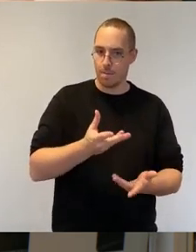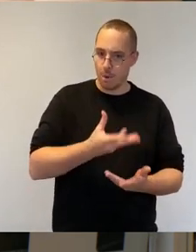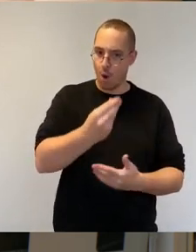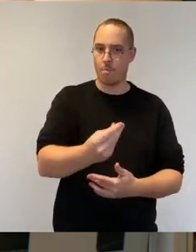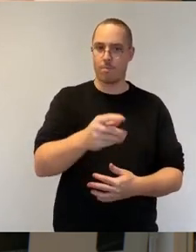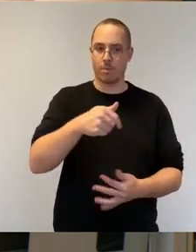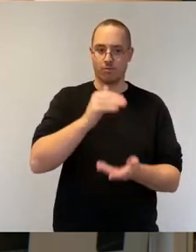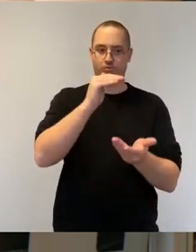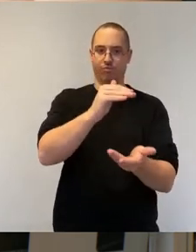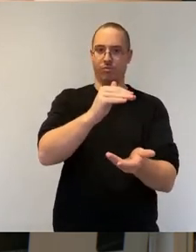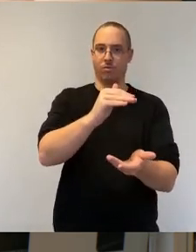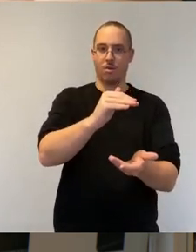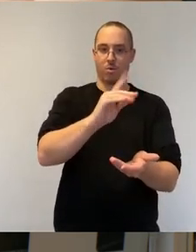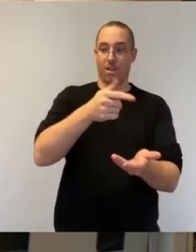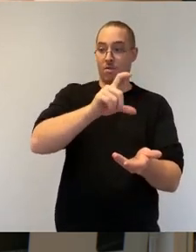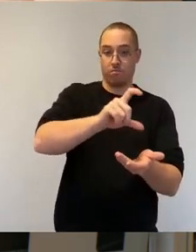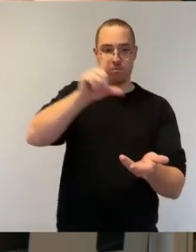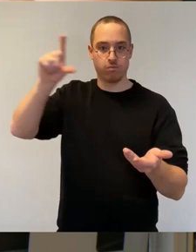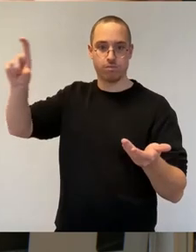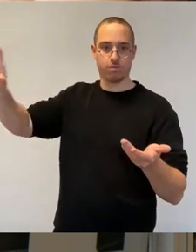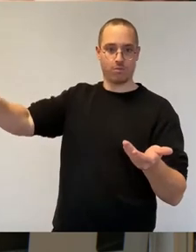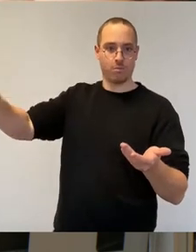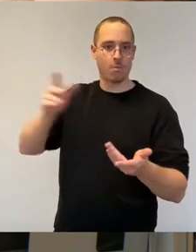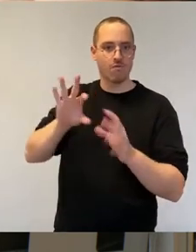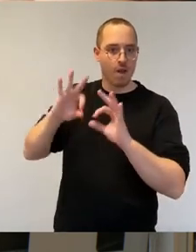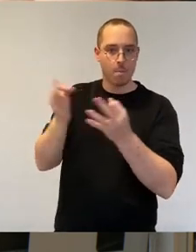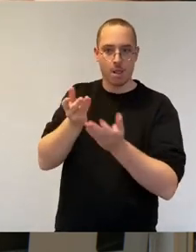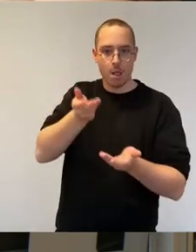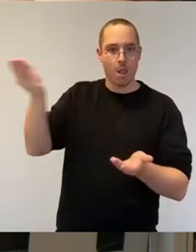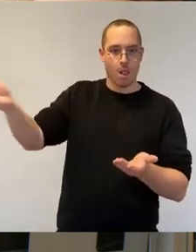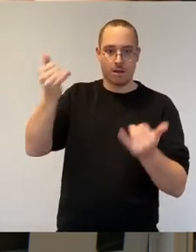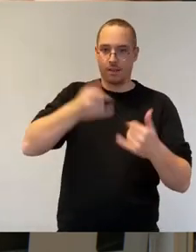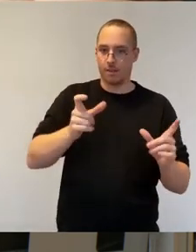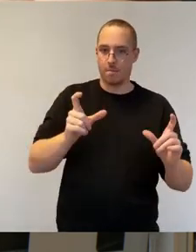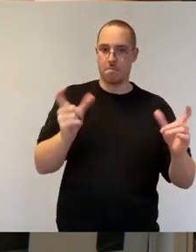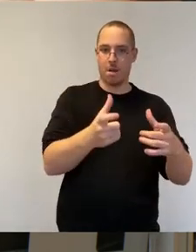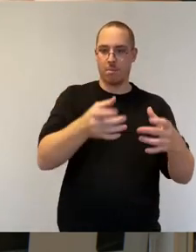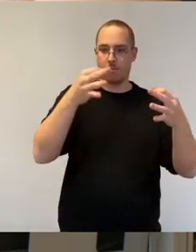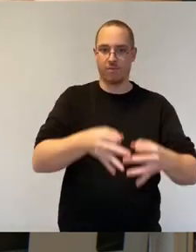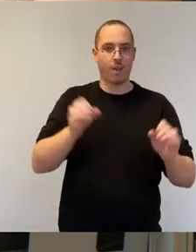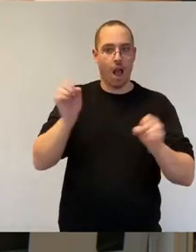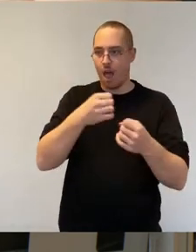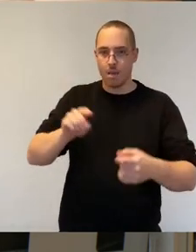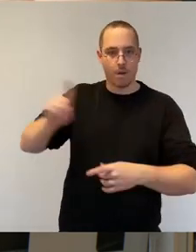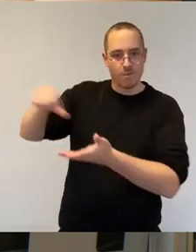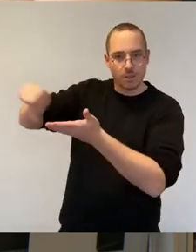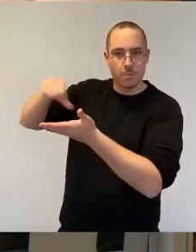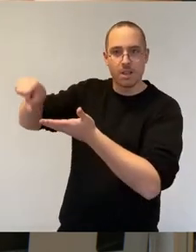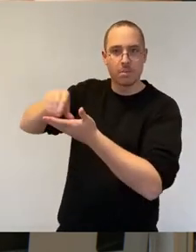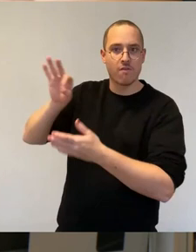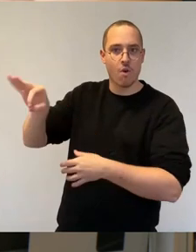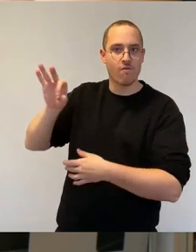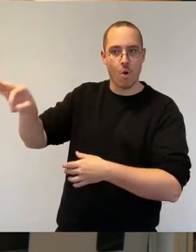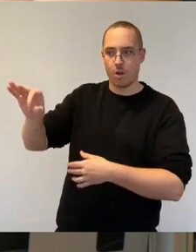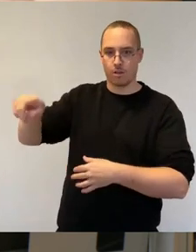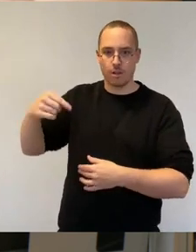Ist das wirklich tatsächlich das, was Sie sich davon versprechen? Das halte ich, glaube ich, nicht. Und ich glaube, es macht tatsächlich keinen Sinn,